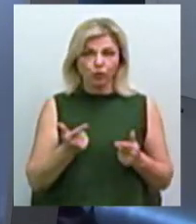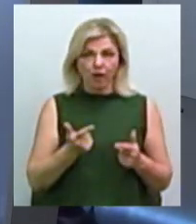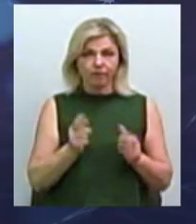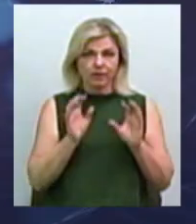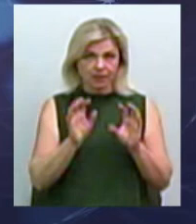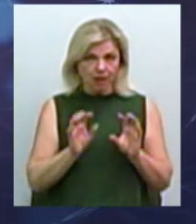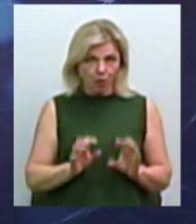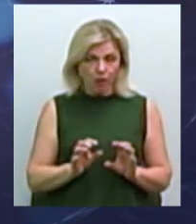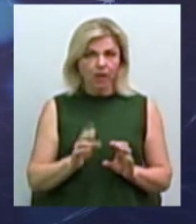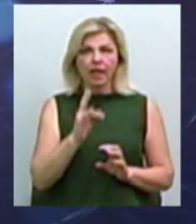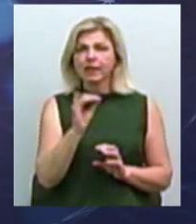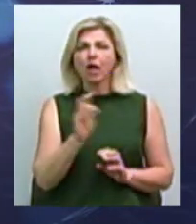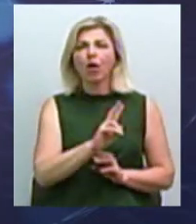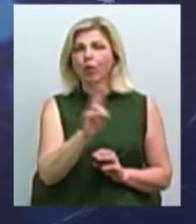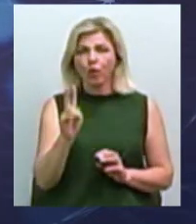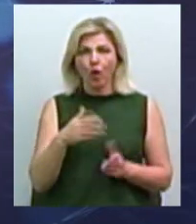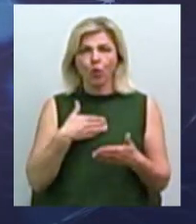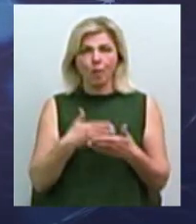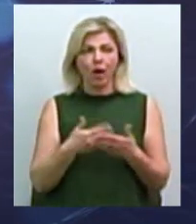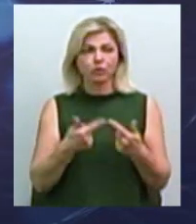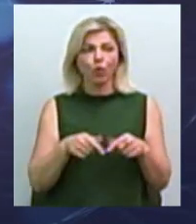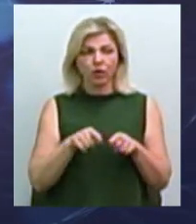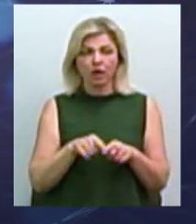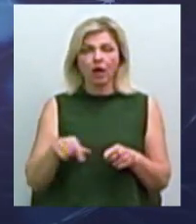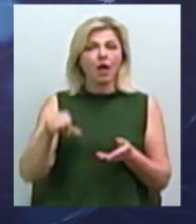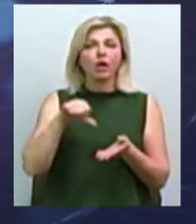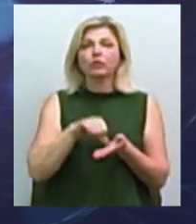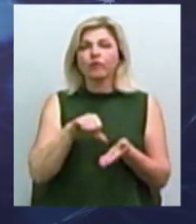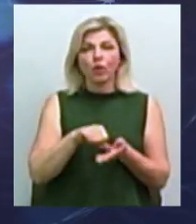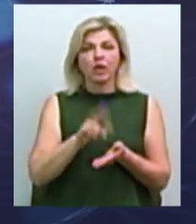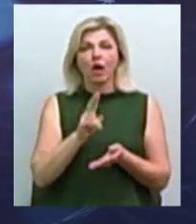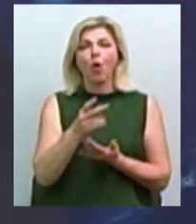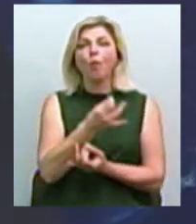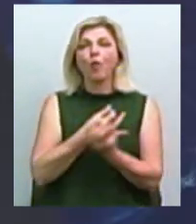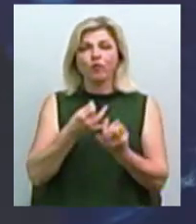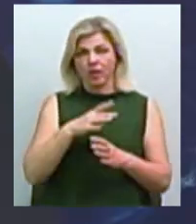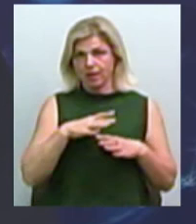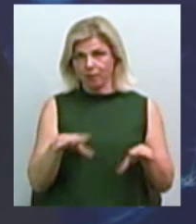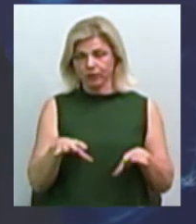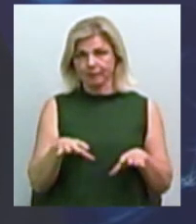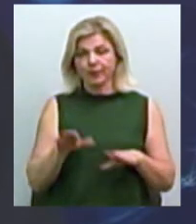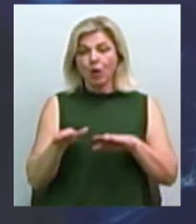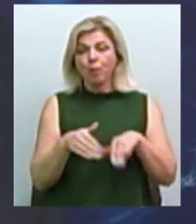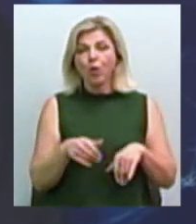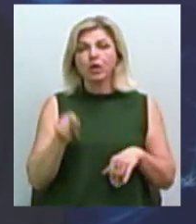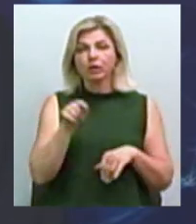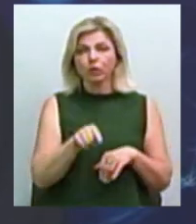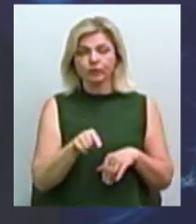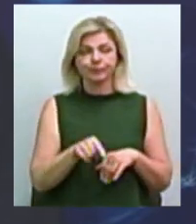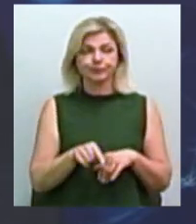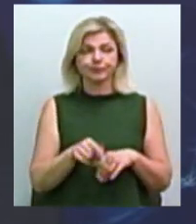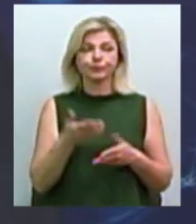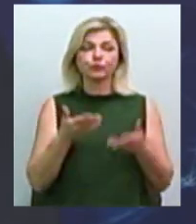громадські організації, підприємців не мали доступу до цього тексту? Ні, ми бачимо, що після того, як у нас... А чи